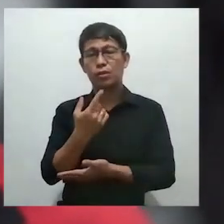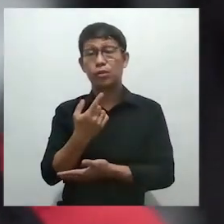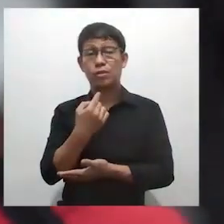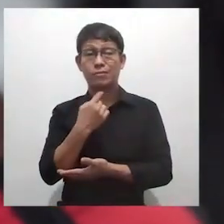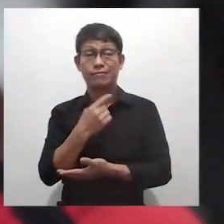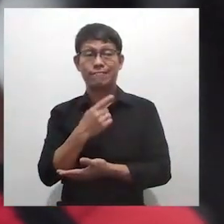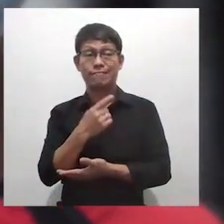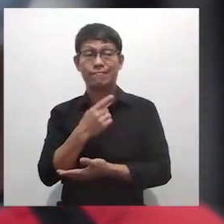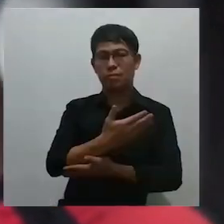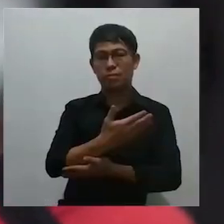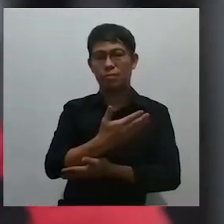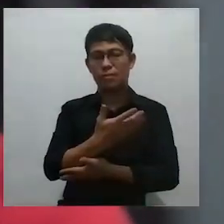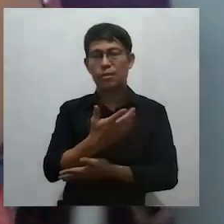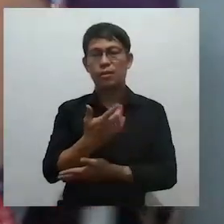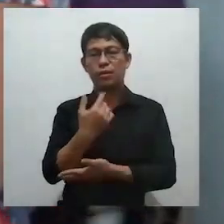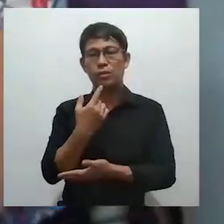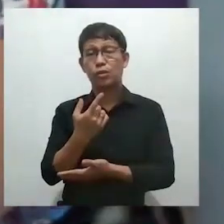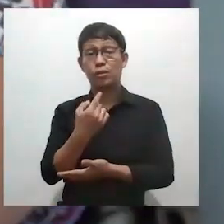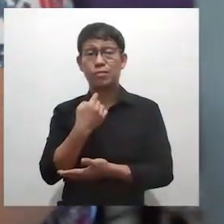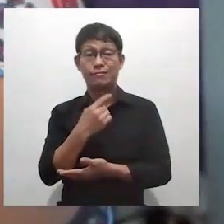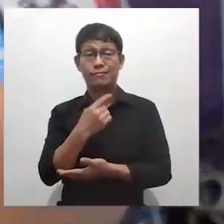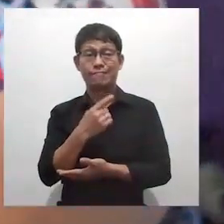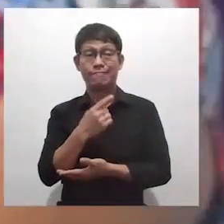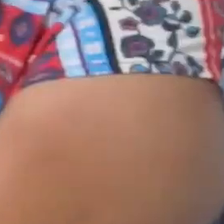Bakal. Bakal.